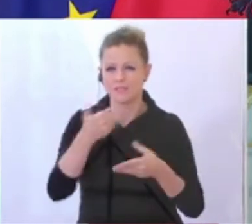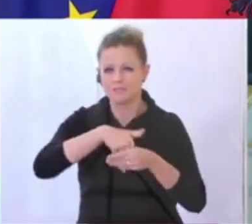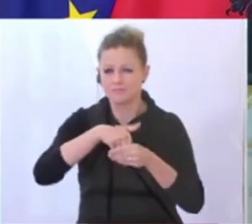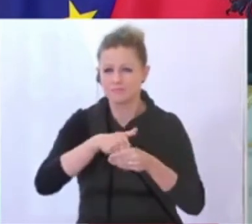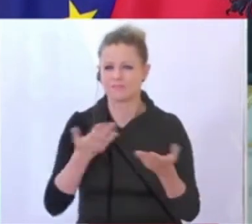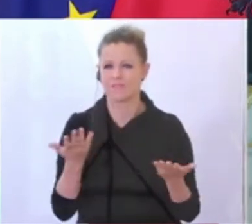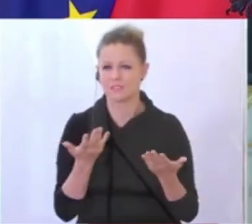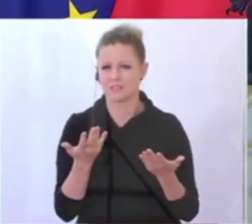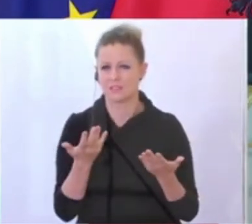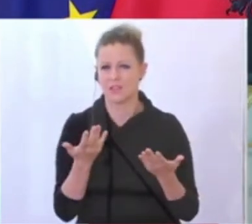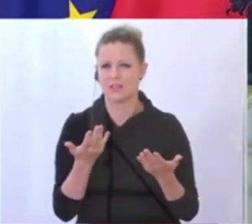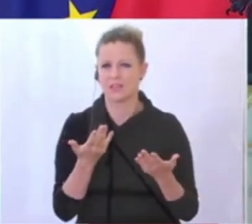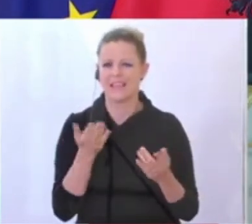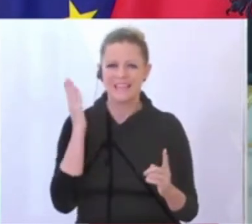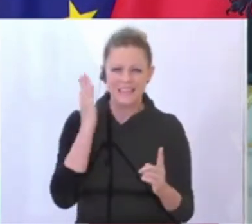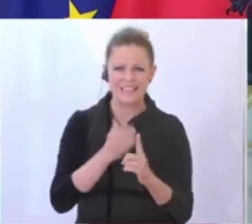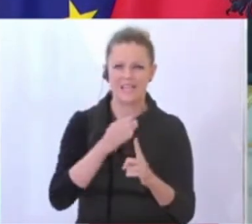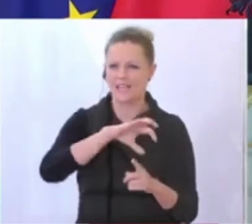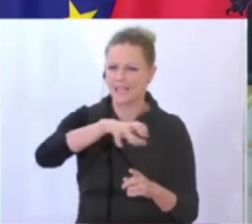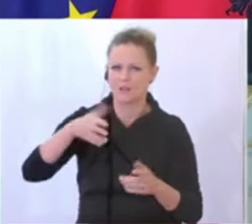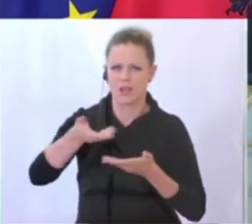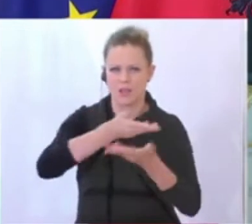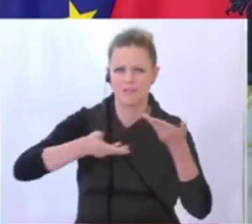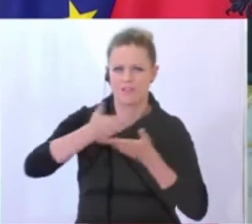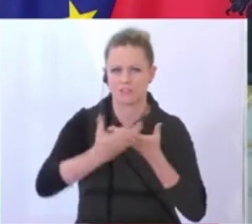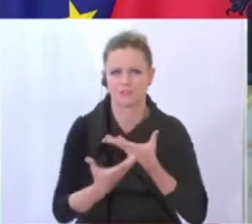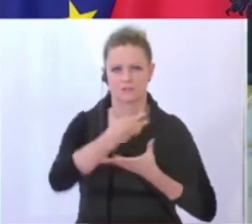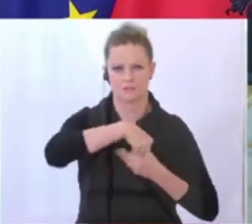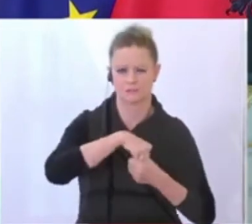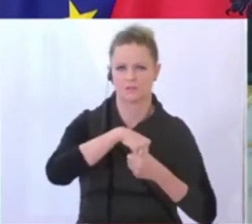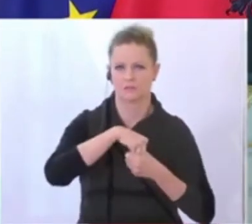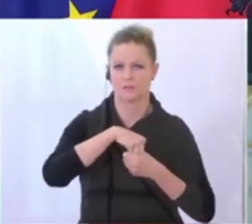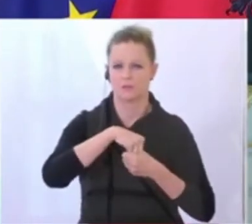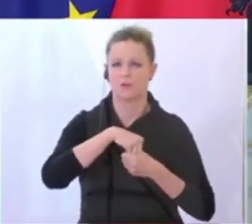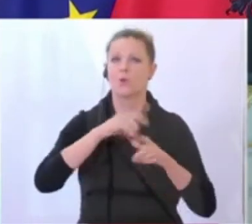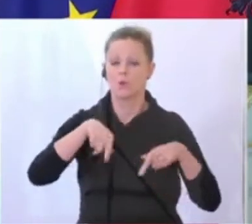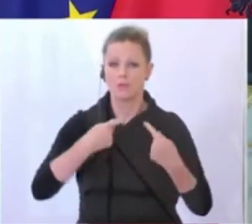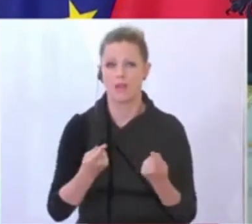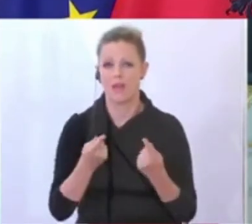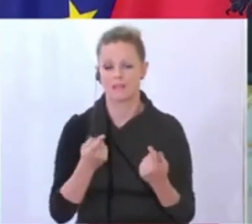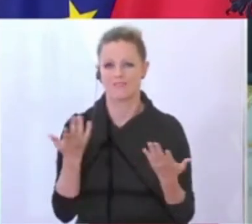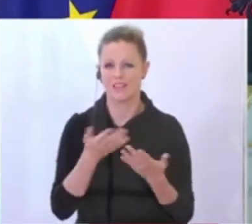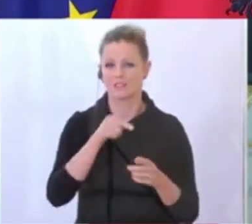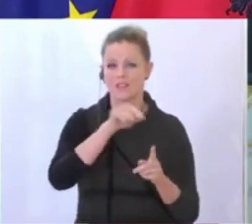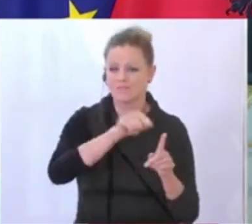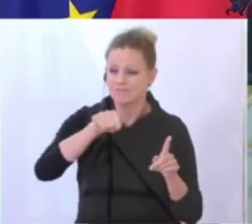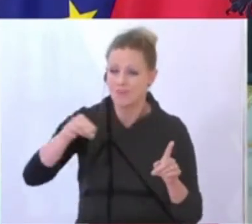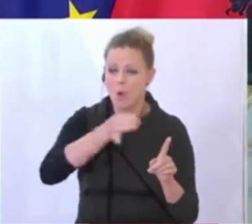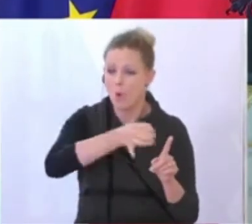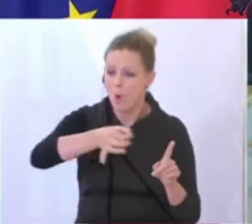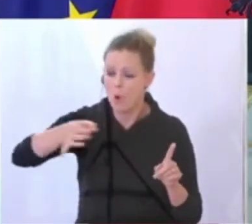die unmittelbare regionale Wirtschaft auch mit ins Boden nehmen und damit dann auch Arbeitsplätze vor Ort in allen